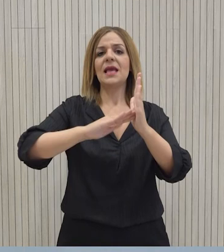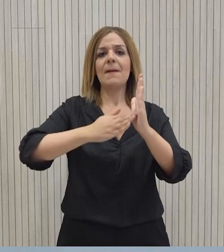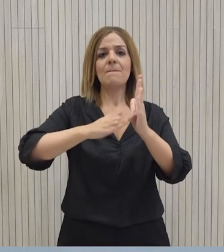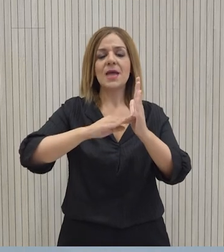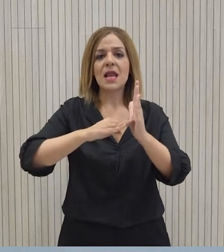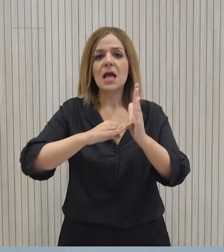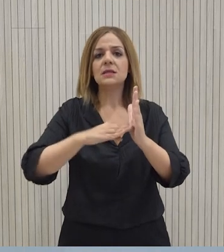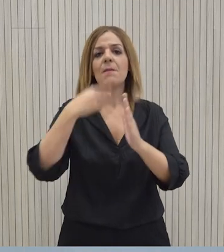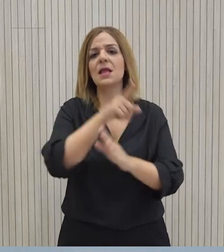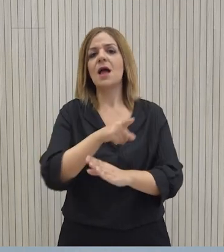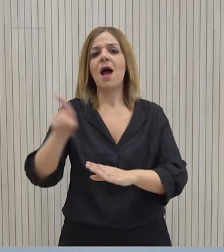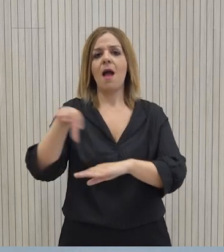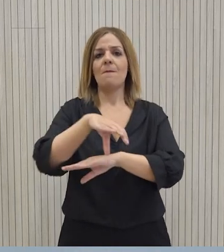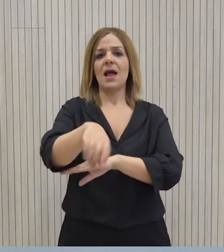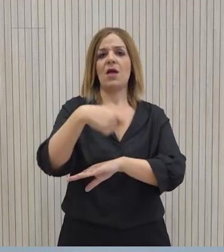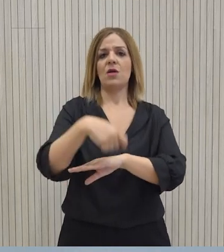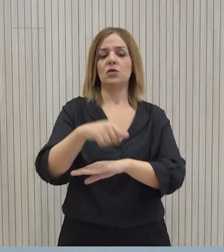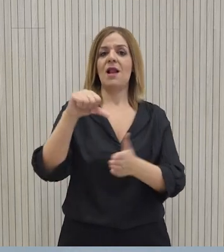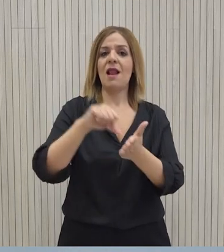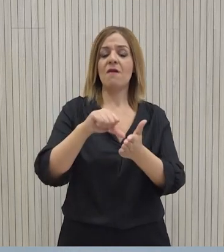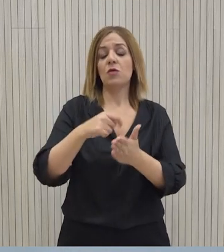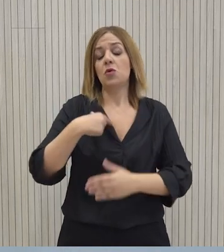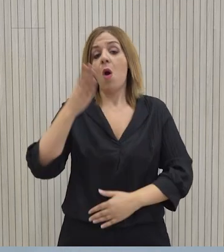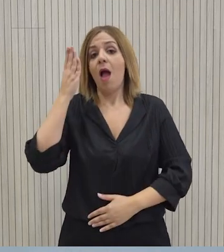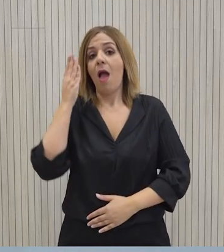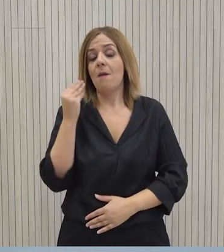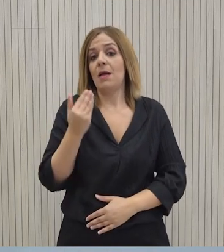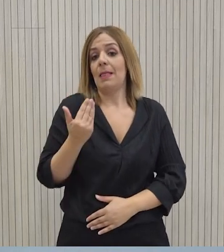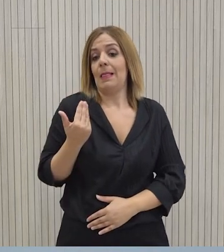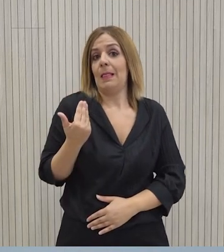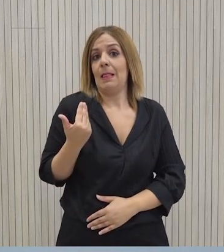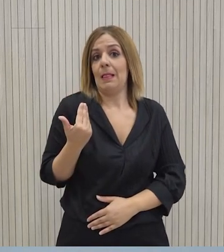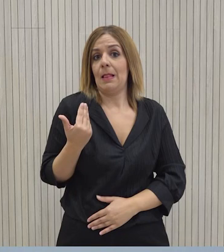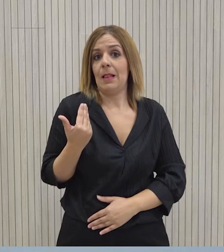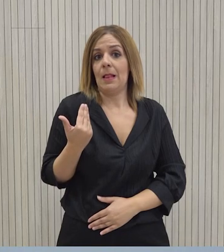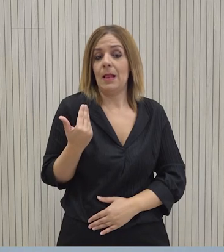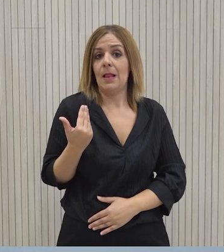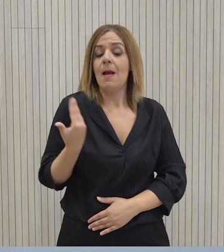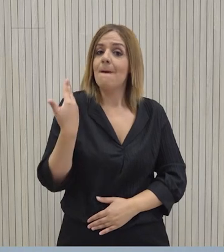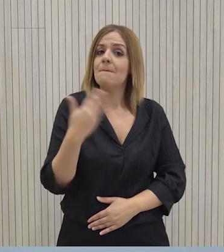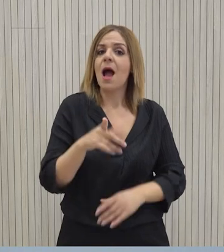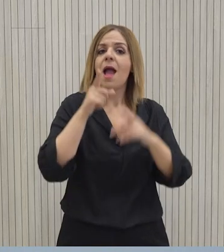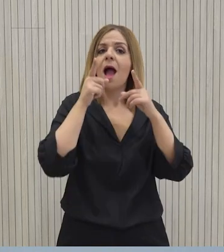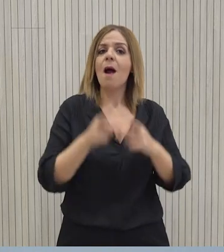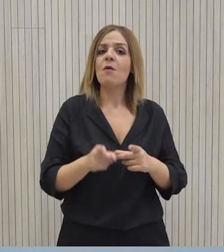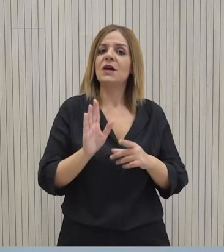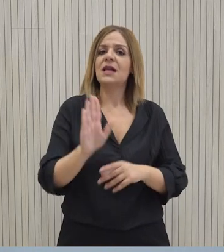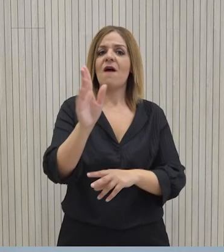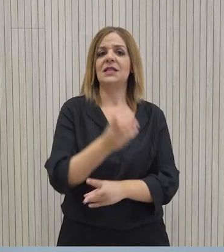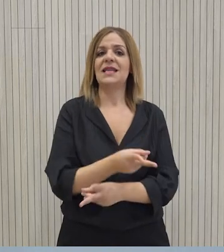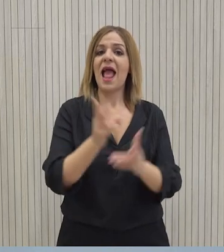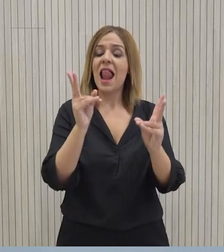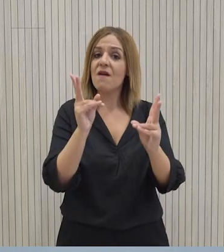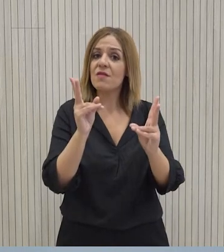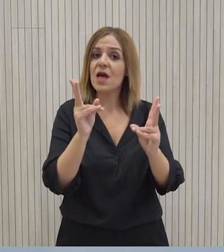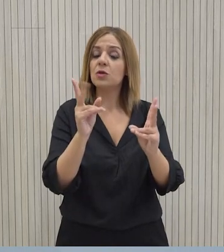μετά στο υπαρχιακό δικαστήριο Λευκοσίας. Εξώσον έχω ενημερωθεί, μόλις πριν λίγο έχει ληφθεί η απόφαση, όπως θα φεθεί ελεύθερος